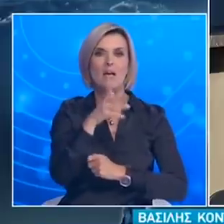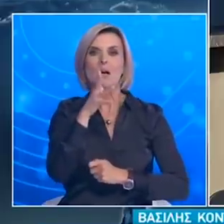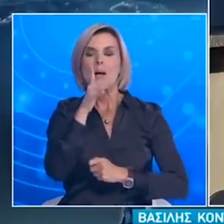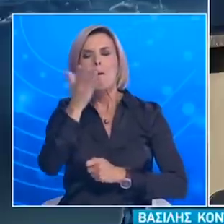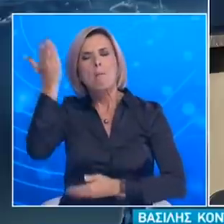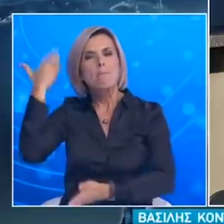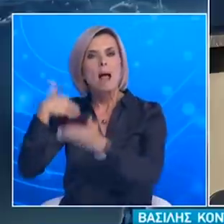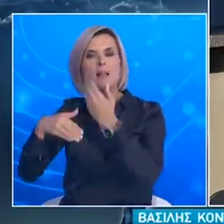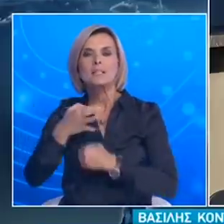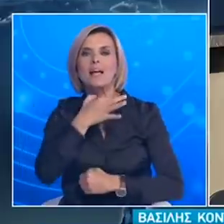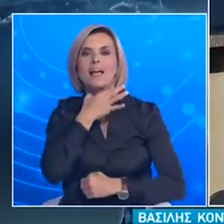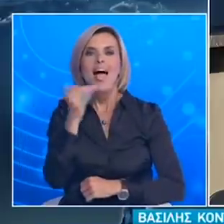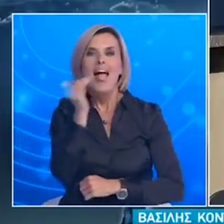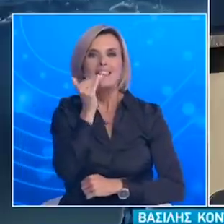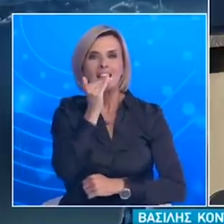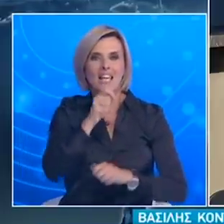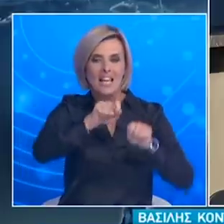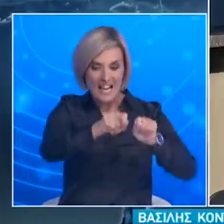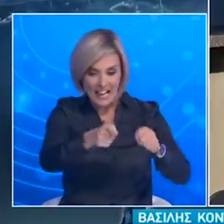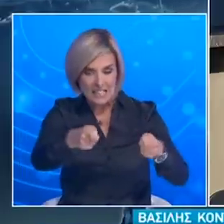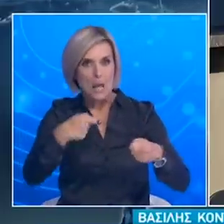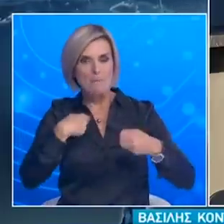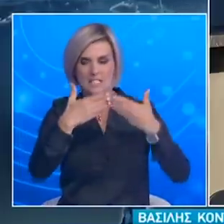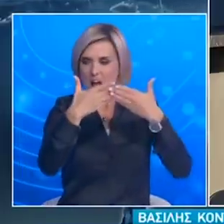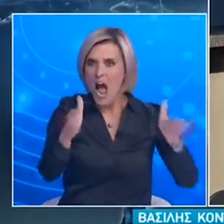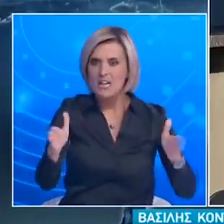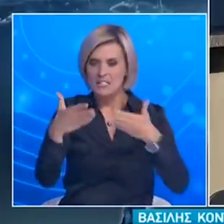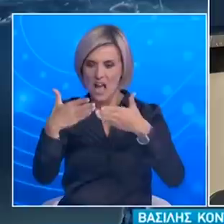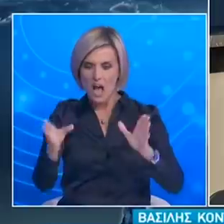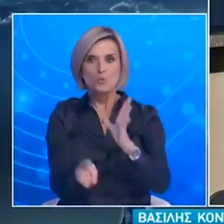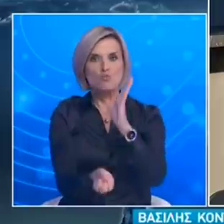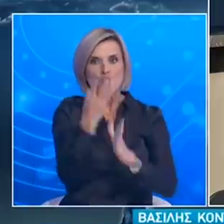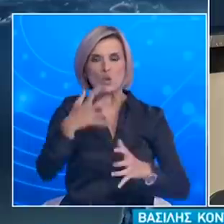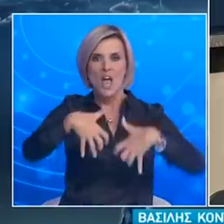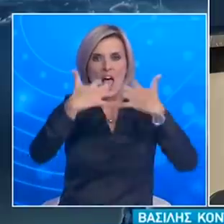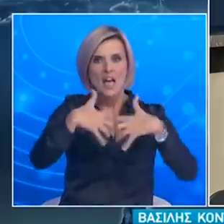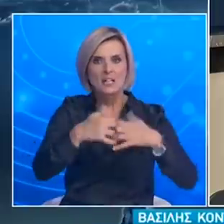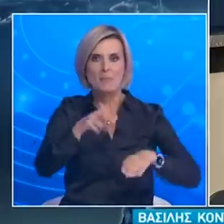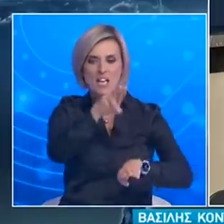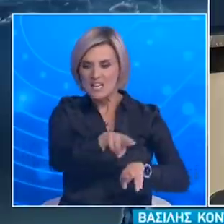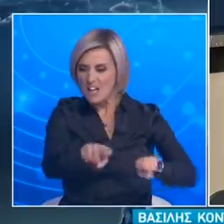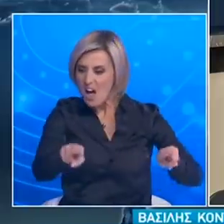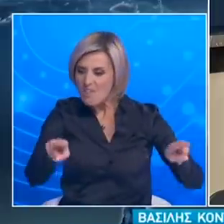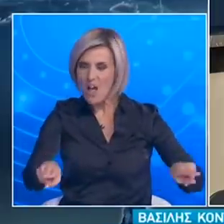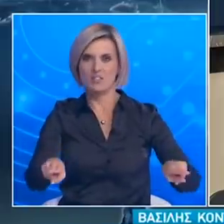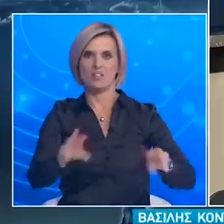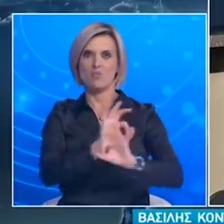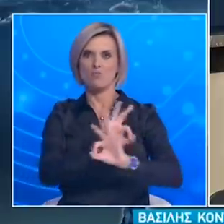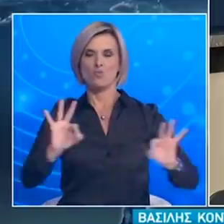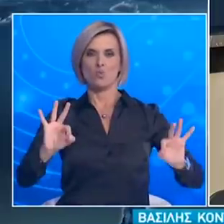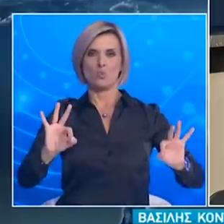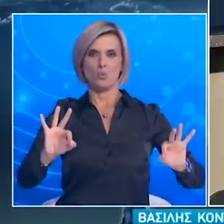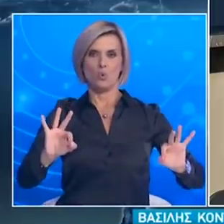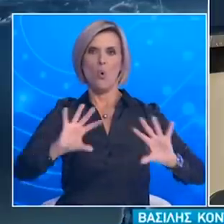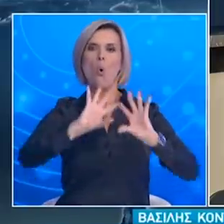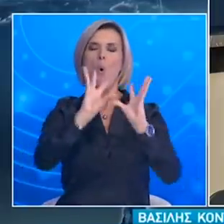όταν ξεκίνησε η πανδημία Έχουμε αυξήσει την επάρκειά μας στα μέσα ατομικής προστασίας